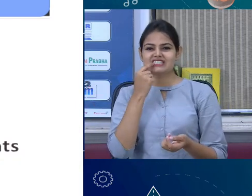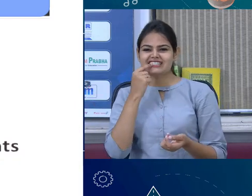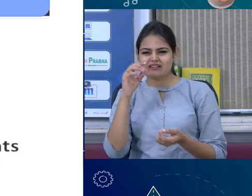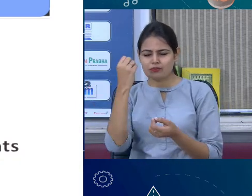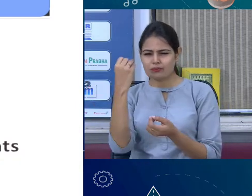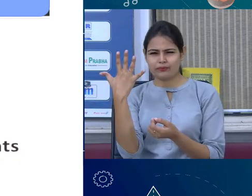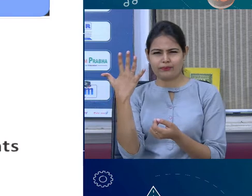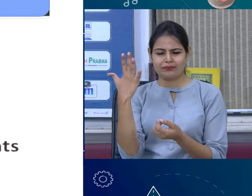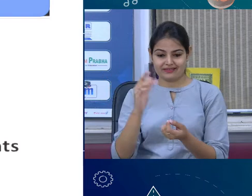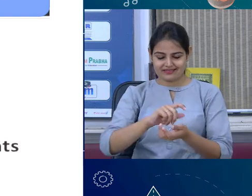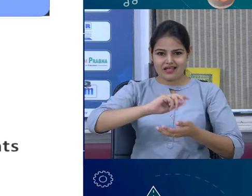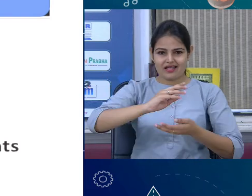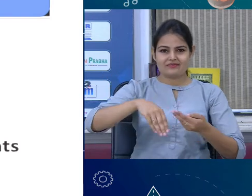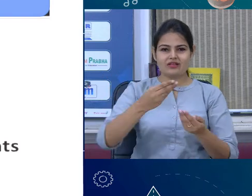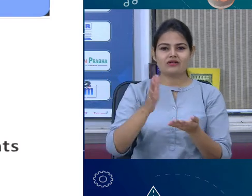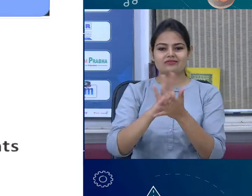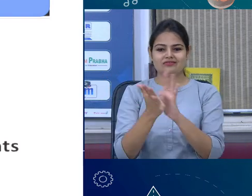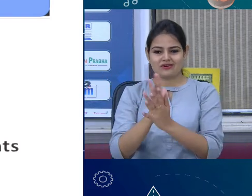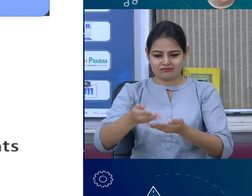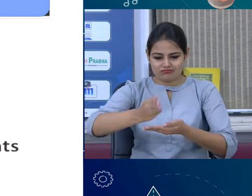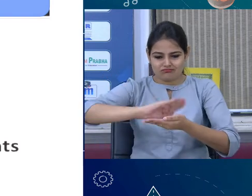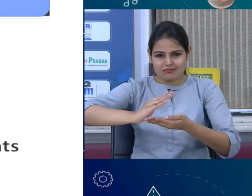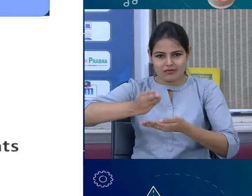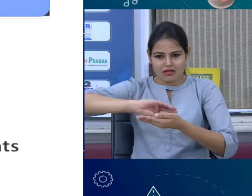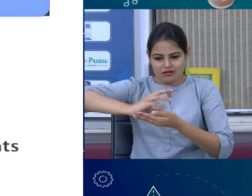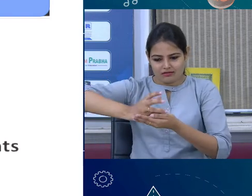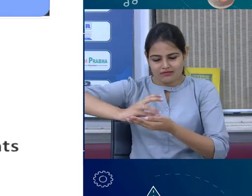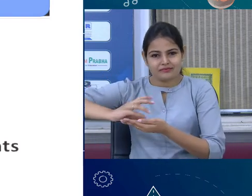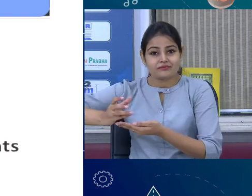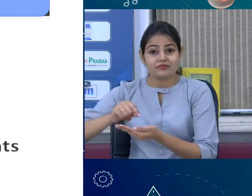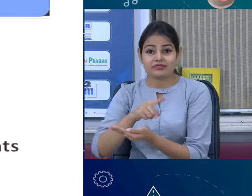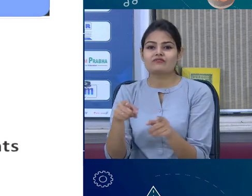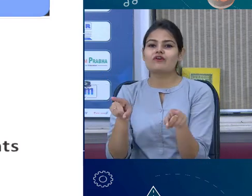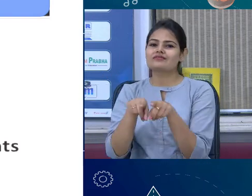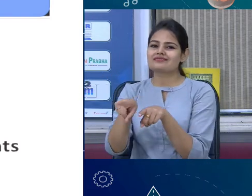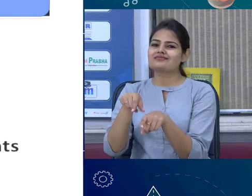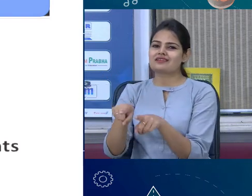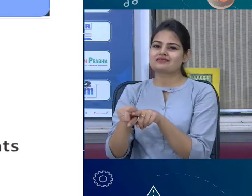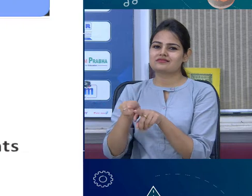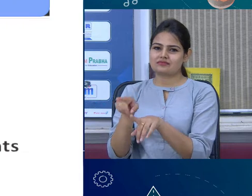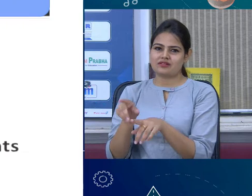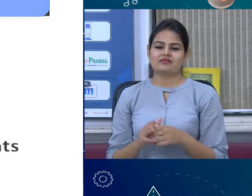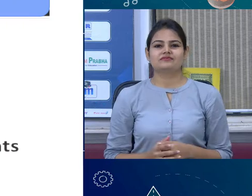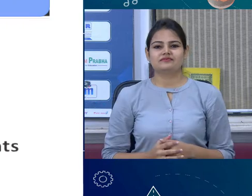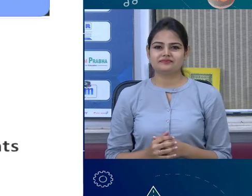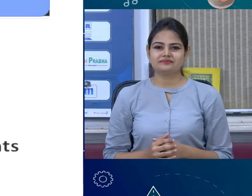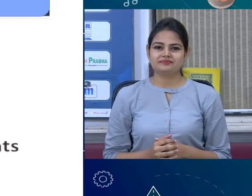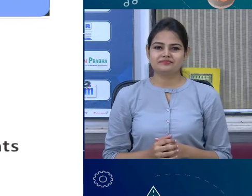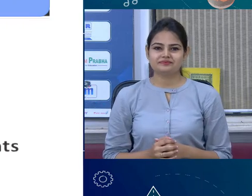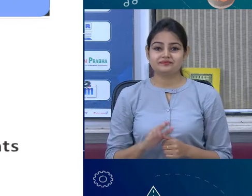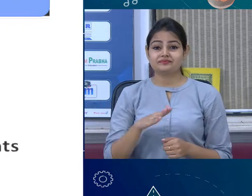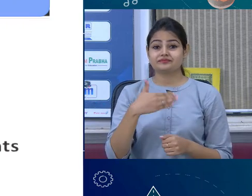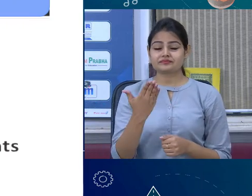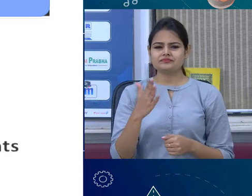which comes as a foil जो wrapped food wrapping के कामात we also see that the another physical